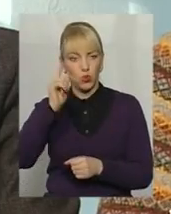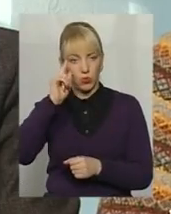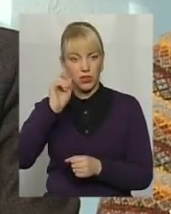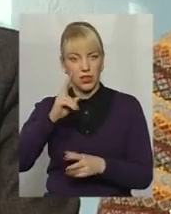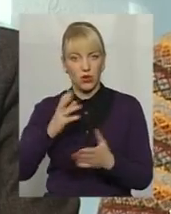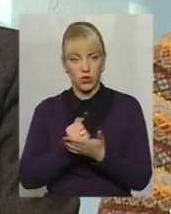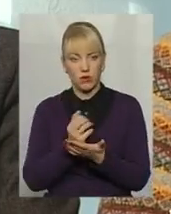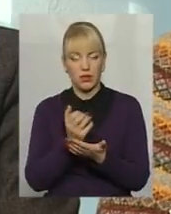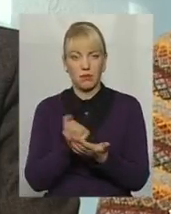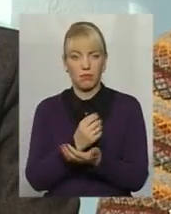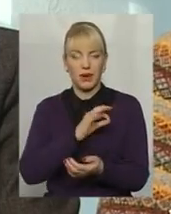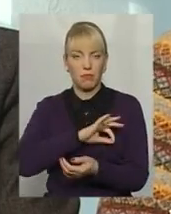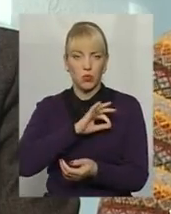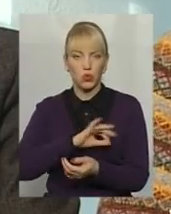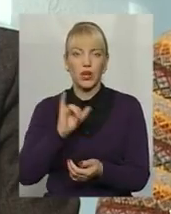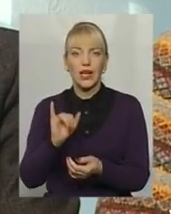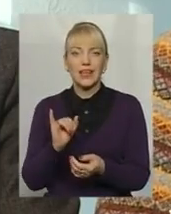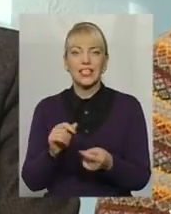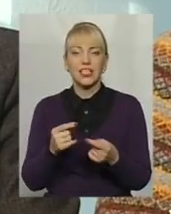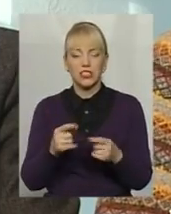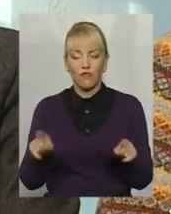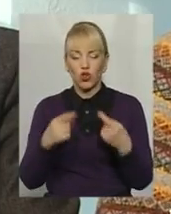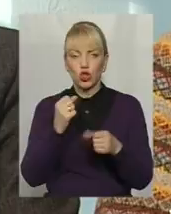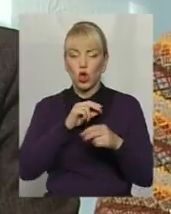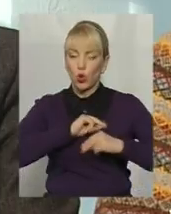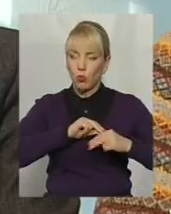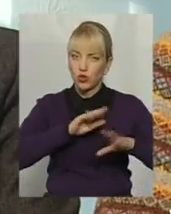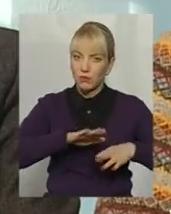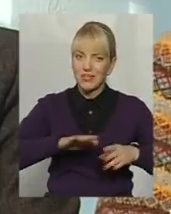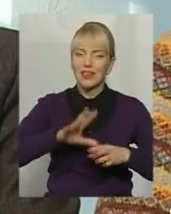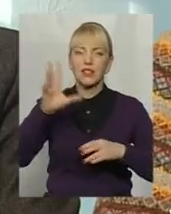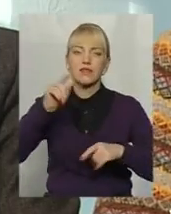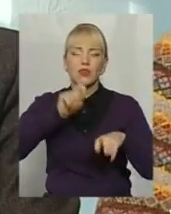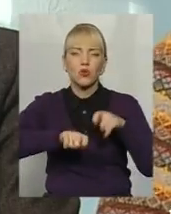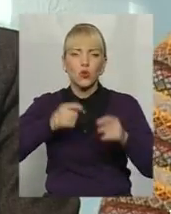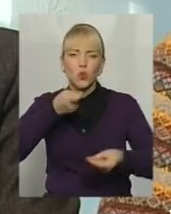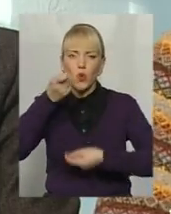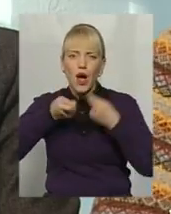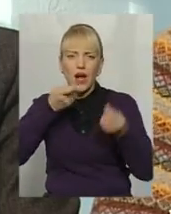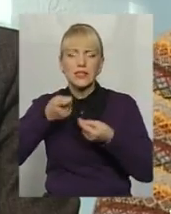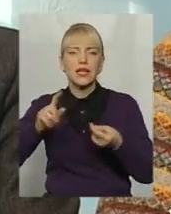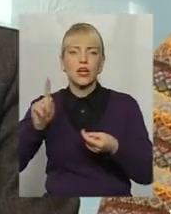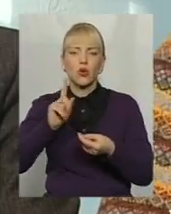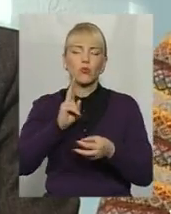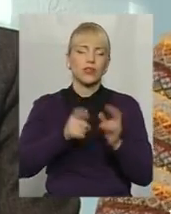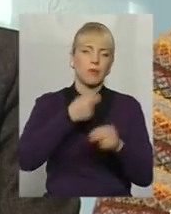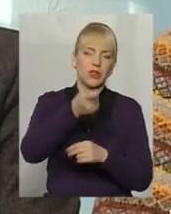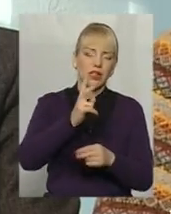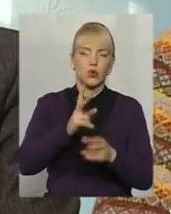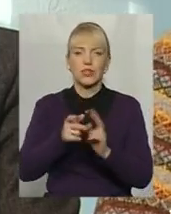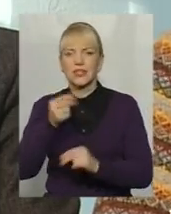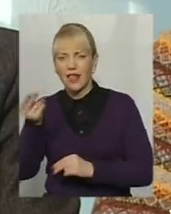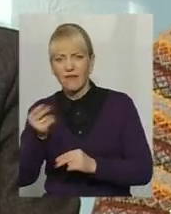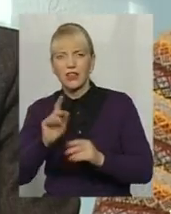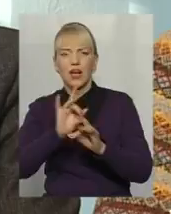отримати прибуток, створити робочі місця, і в той же час проконтролювати оці всі нюанси, кому що подати, куди заявити, кого зняти, коли,